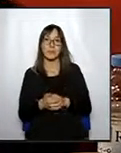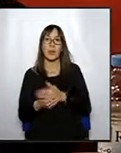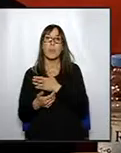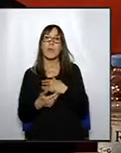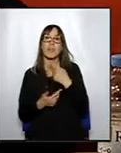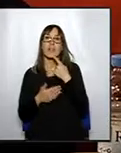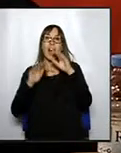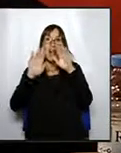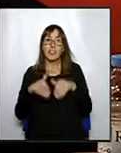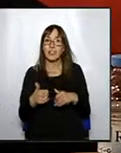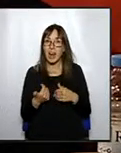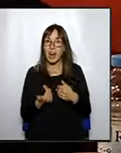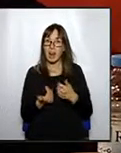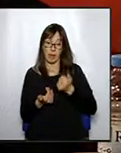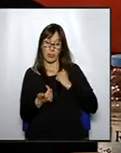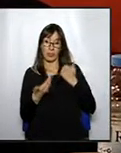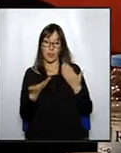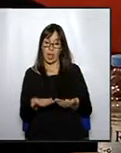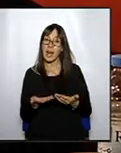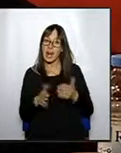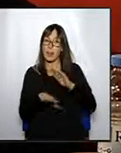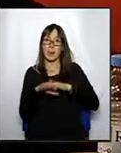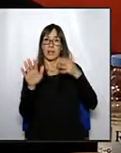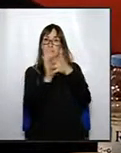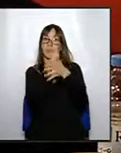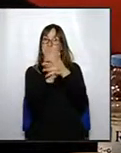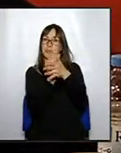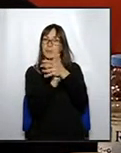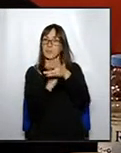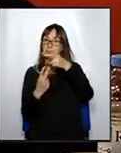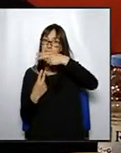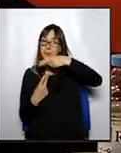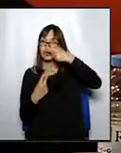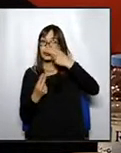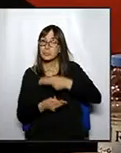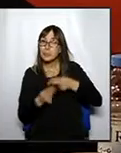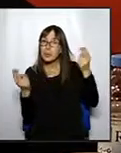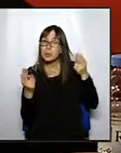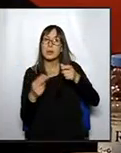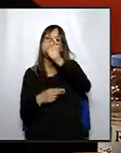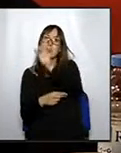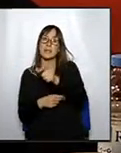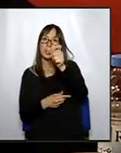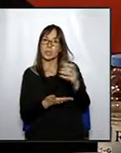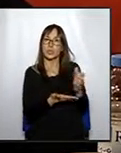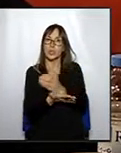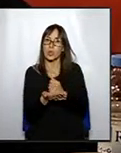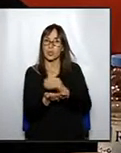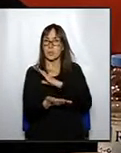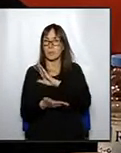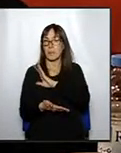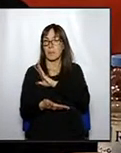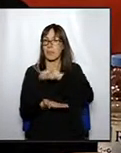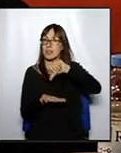la qual cosa jo aprofito l'oportunitat per traslladar a tots els ciutadans de Vic que continuem treballant perquè no es faci aquest